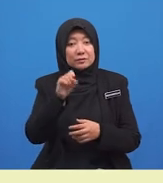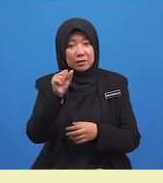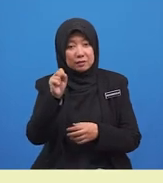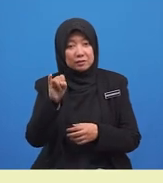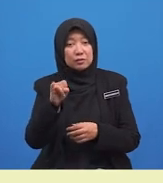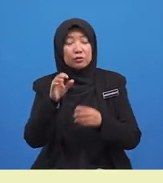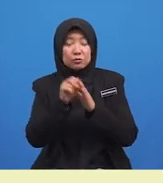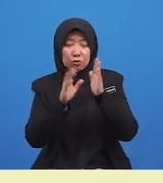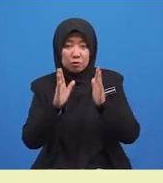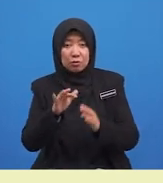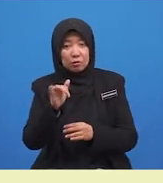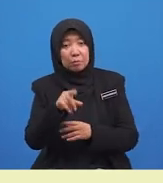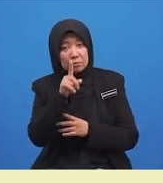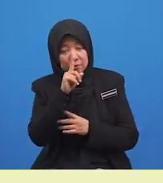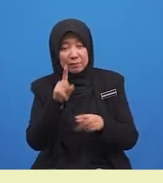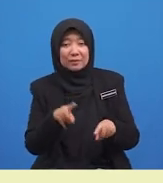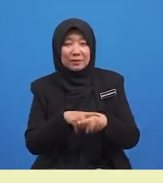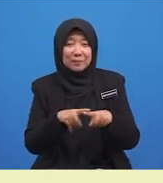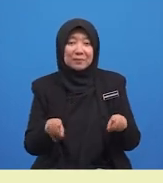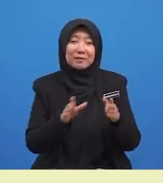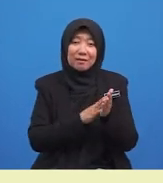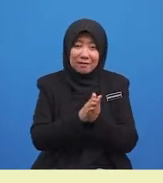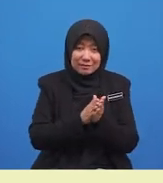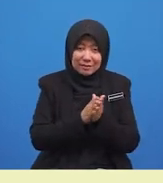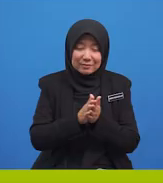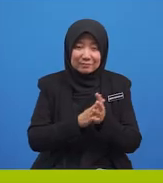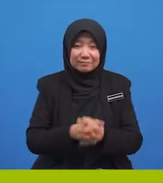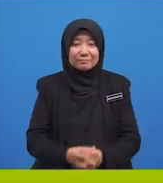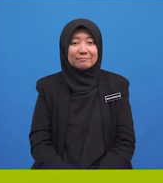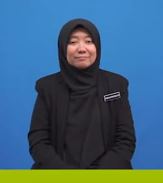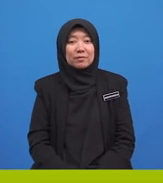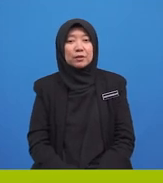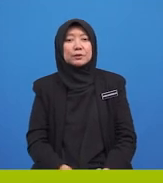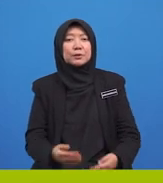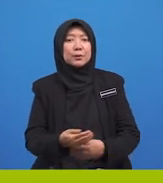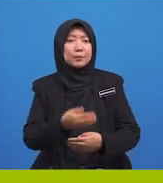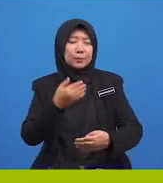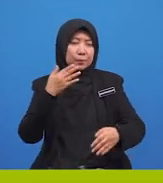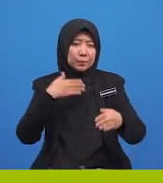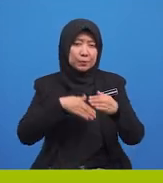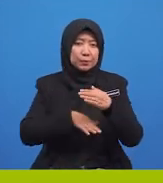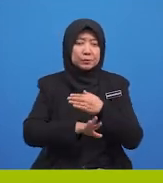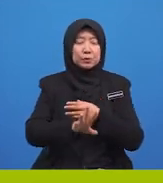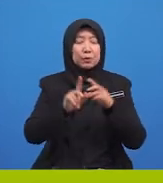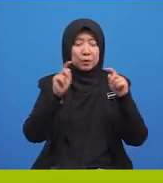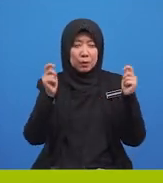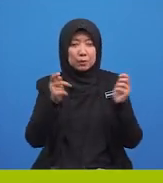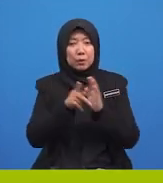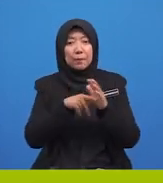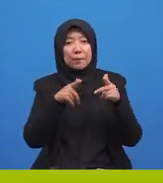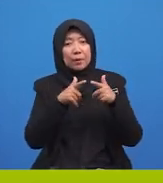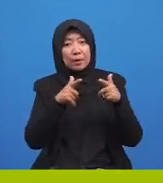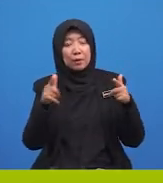seorang yang pentiam tetapi rajin. Sebelum kita masuk kepada tajuk peluasan